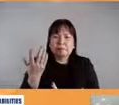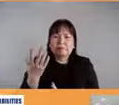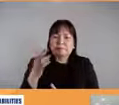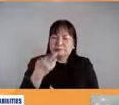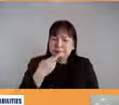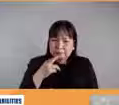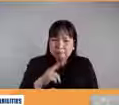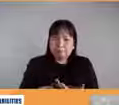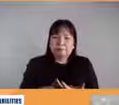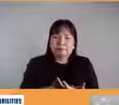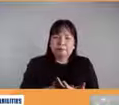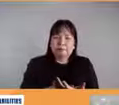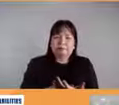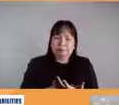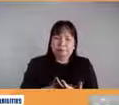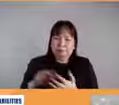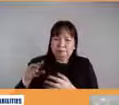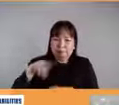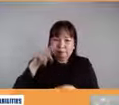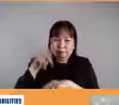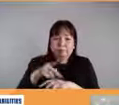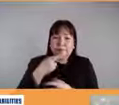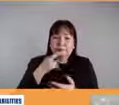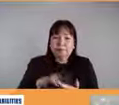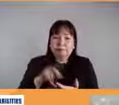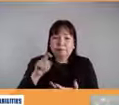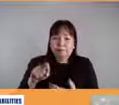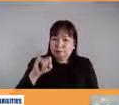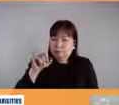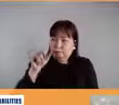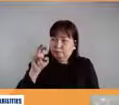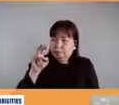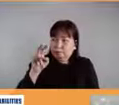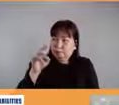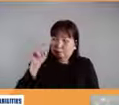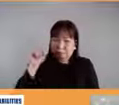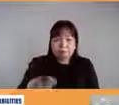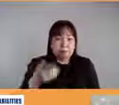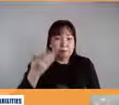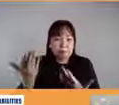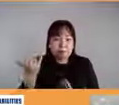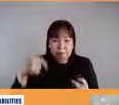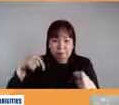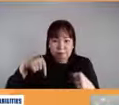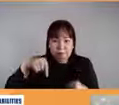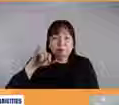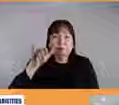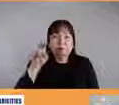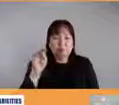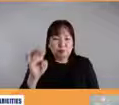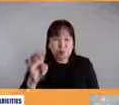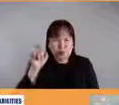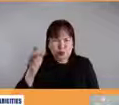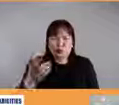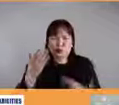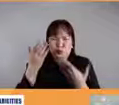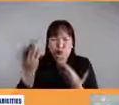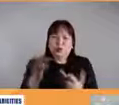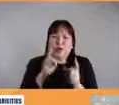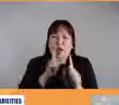state report actually June siya June siya this coming June so kung